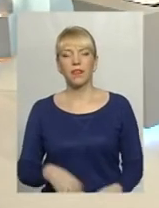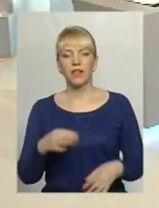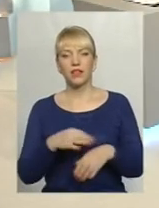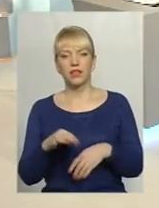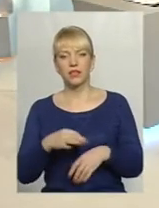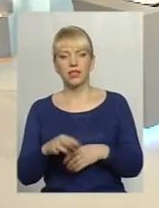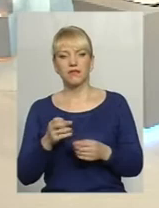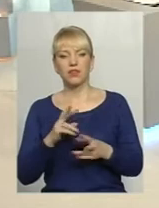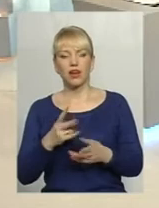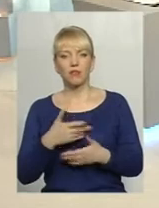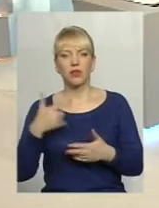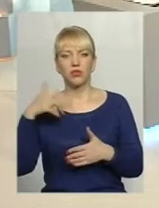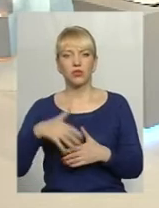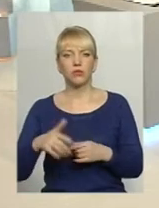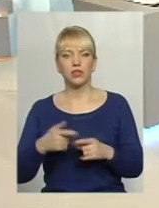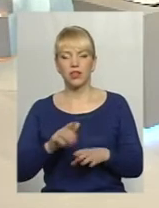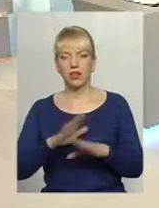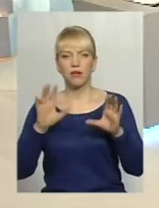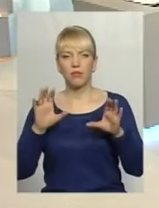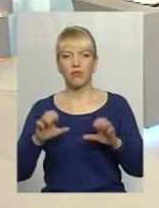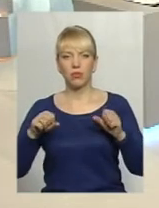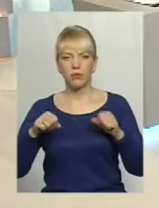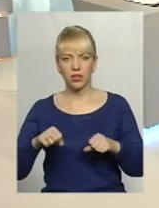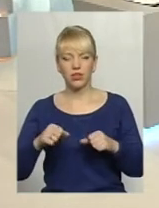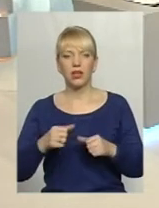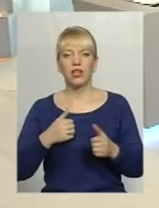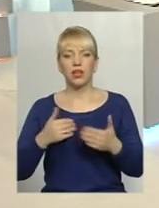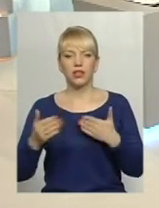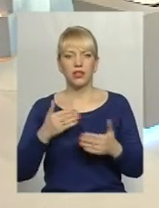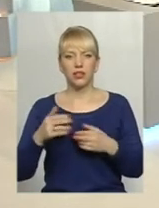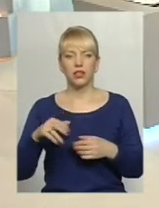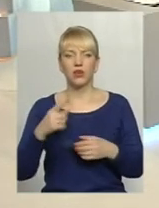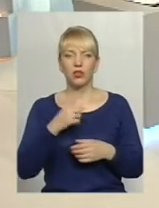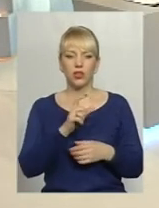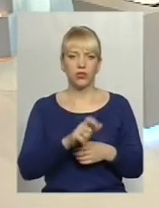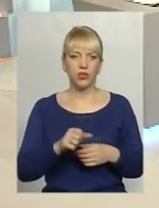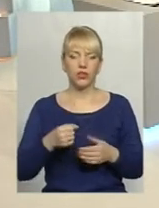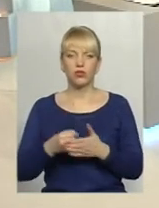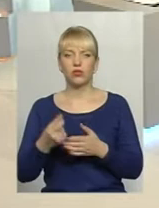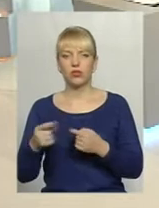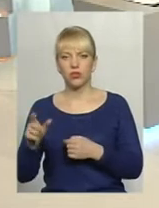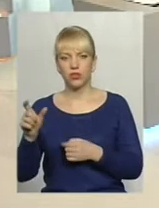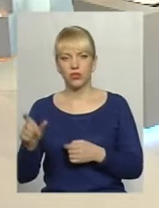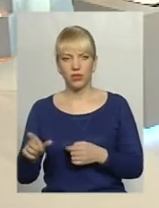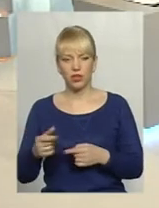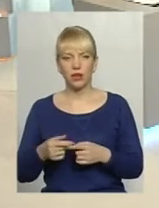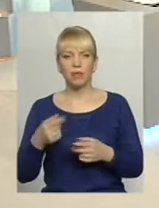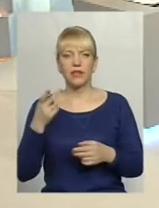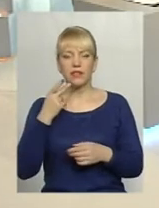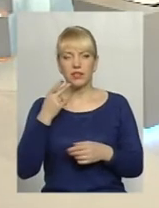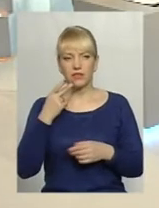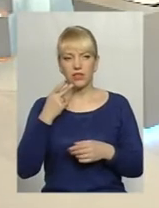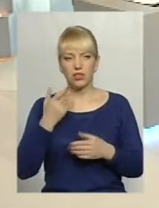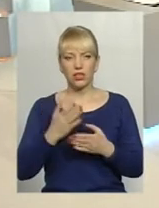як ми розуміємо, це неправомірні дії однієї людини стосовно іншої людини або інших людей. Зазвичай